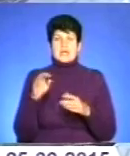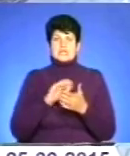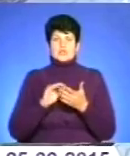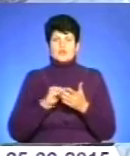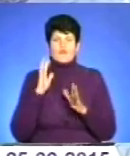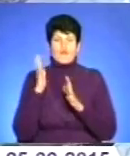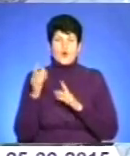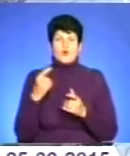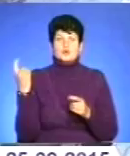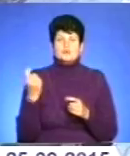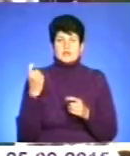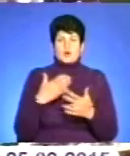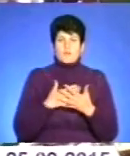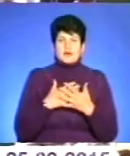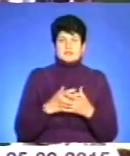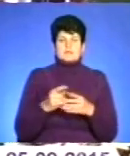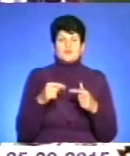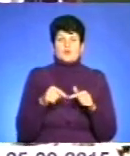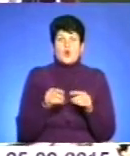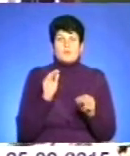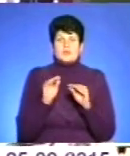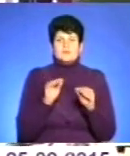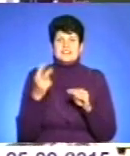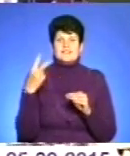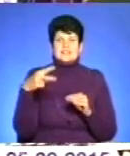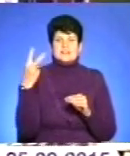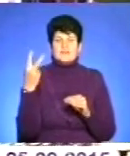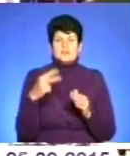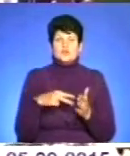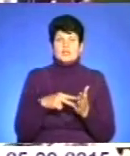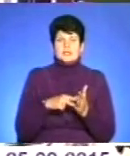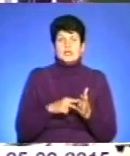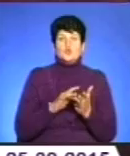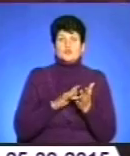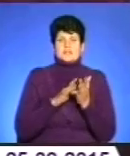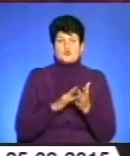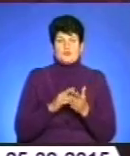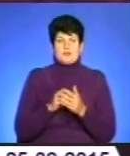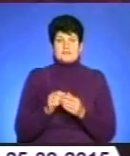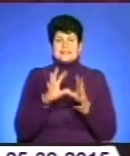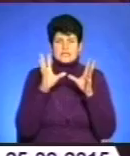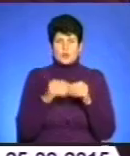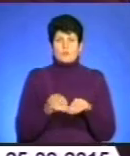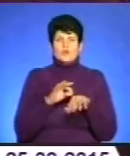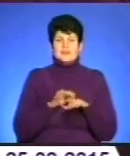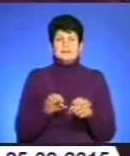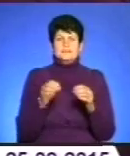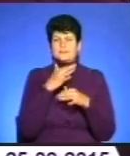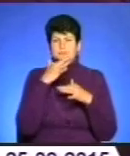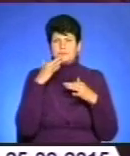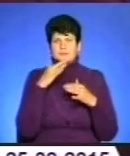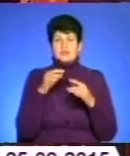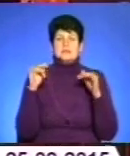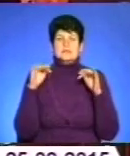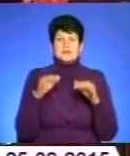громадськими і бізнесовими структурами облаштували 22 стоянки туристичного автотранспорту. Загалом провели десятки розмаїтих заходів